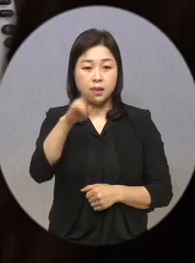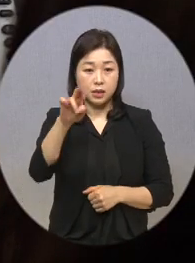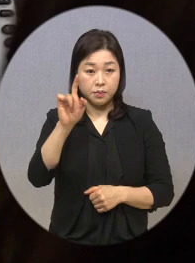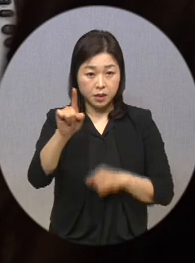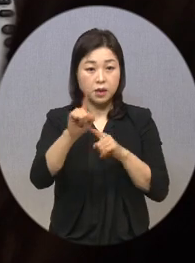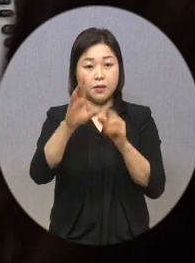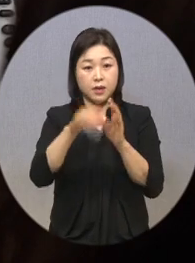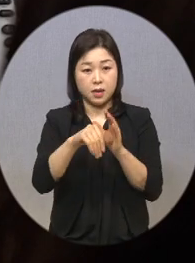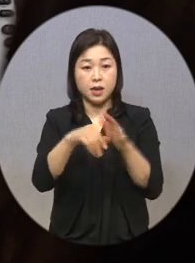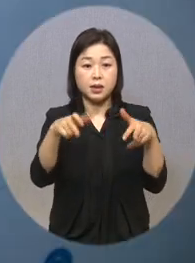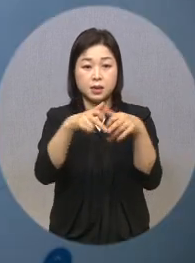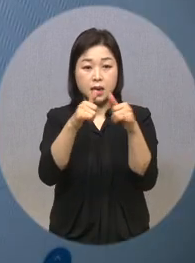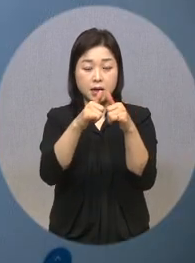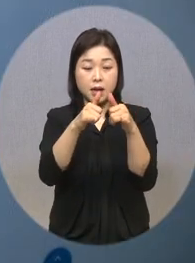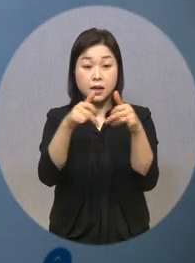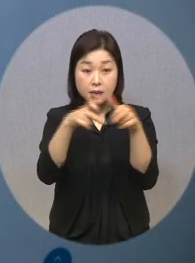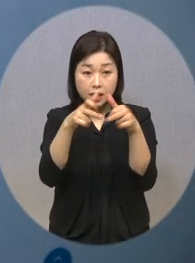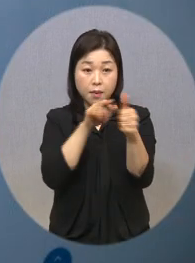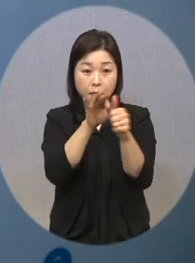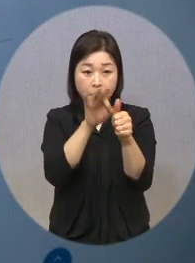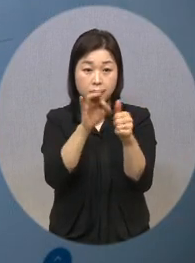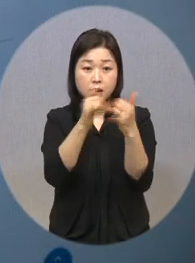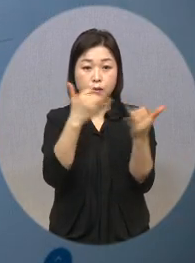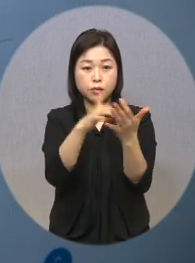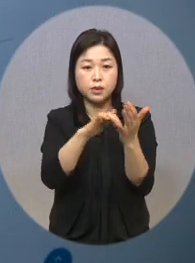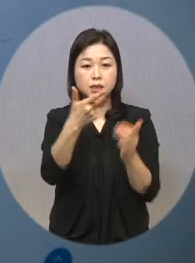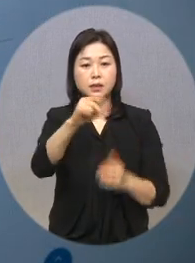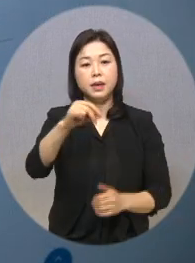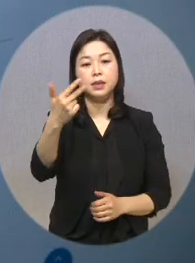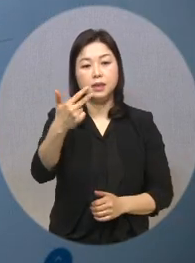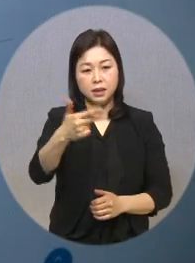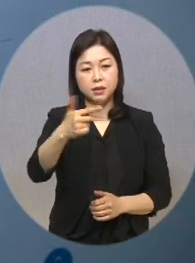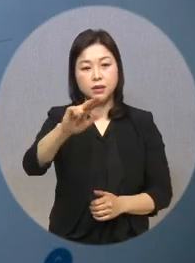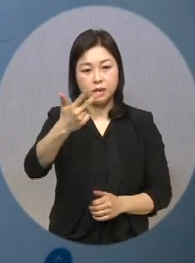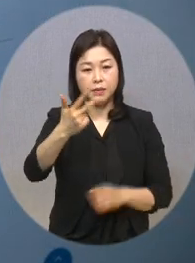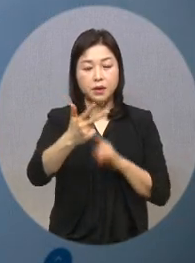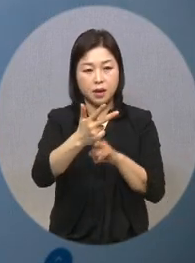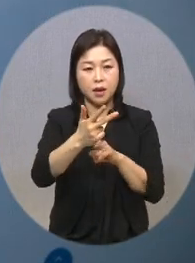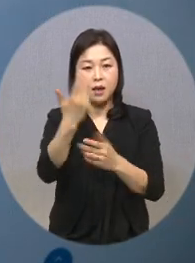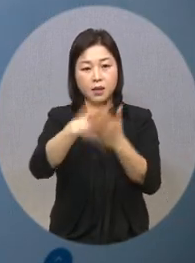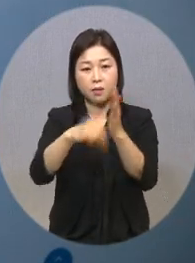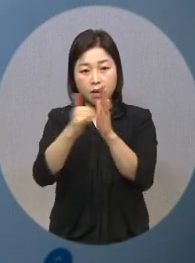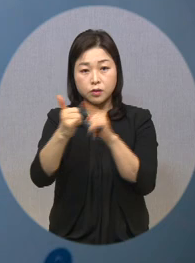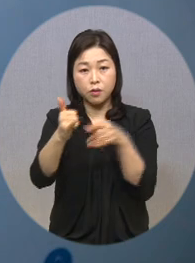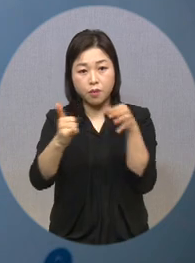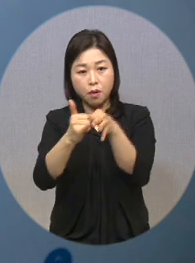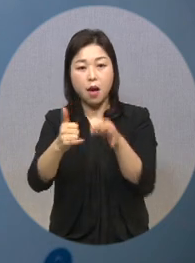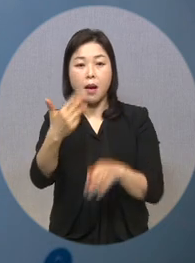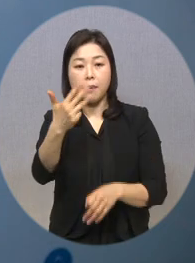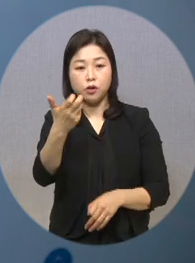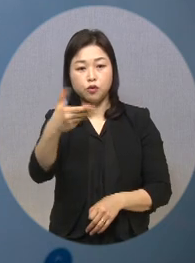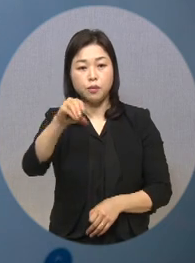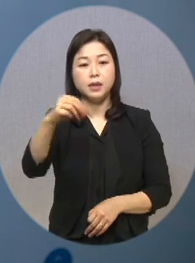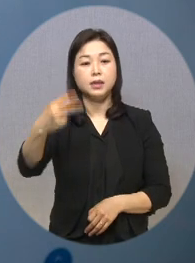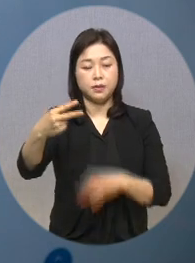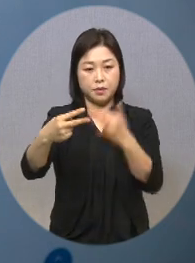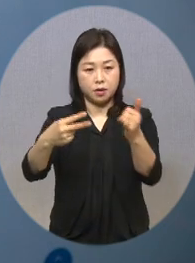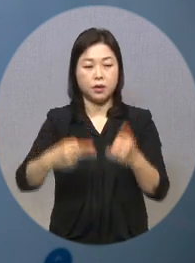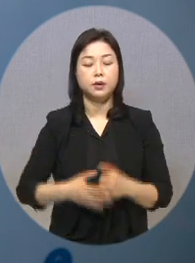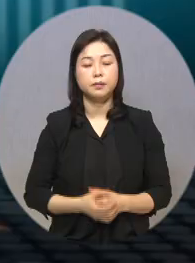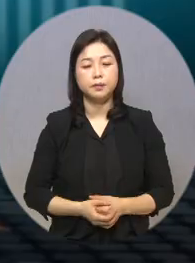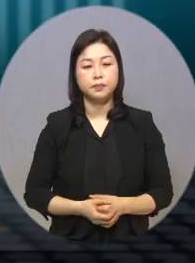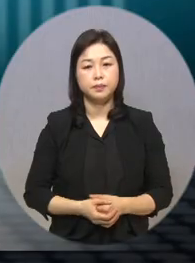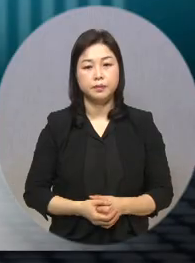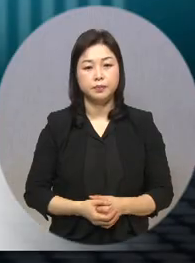2021년도에 장애연금 수급자는 7만 7천 7백 명으로 유족연금 수급자는 총 89만 2천 명으로 확인되었습니다.